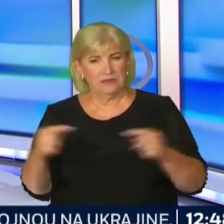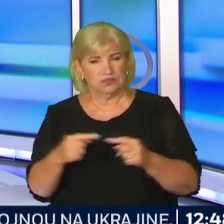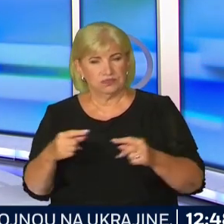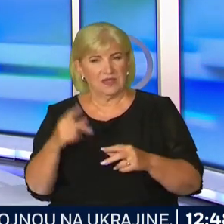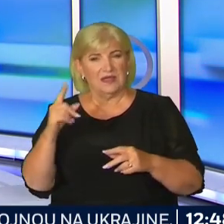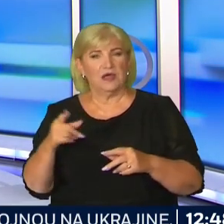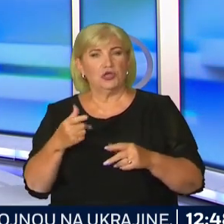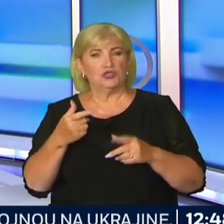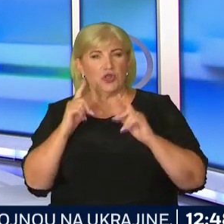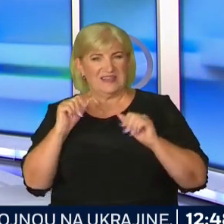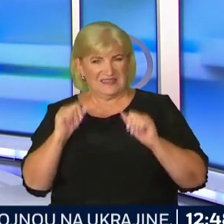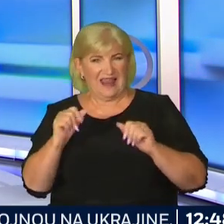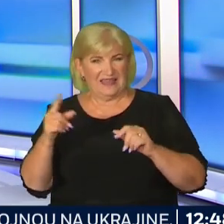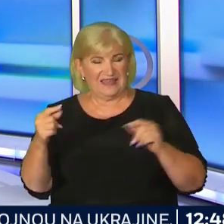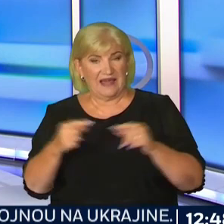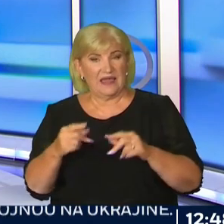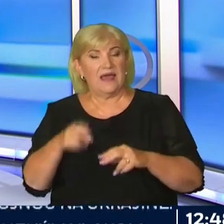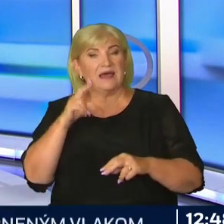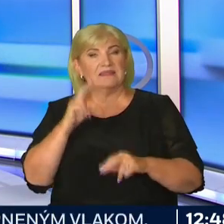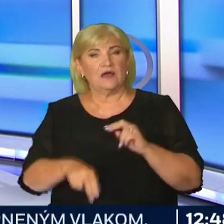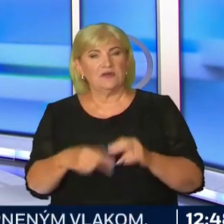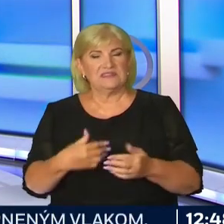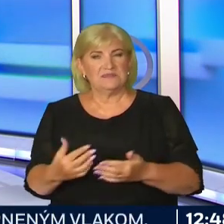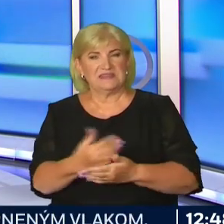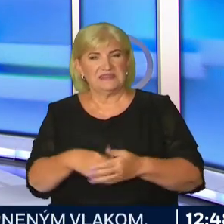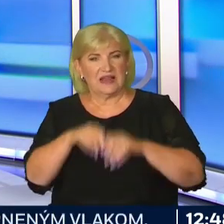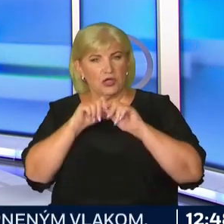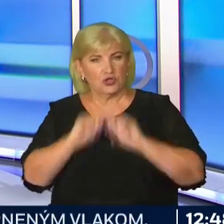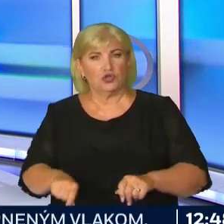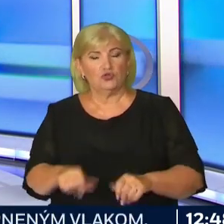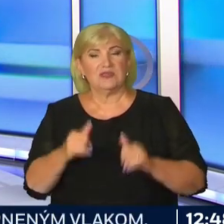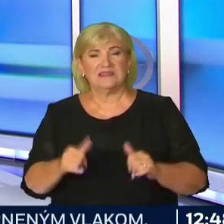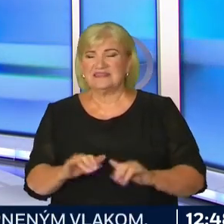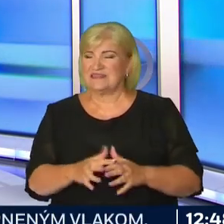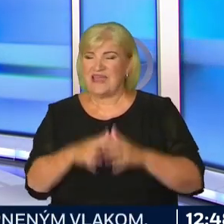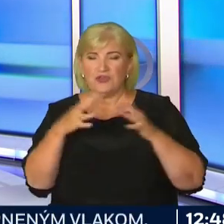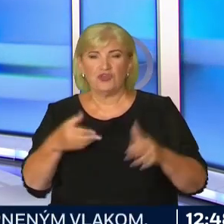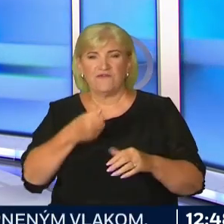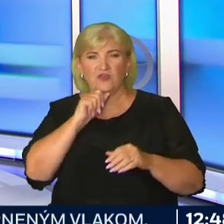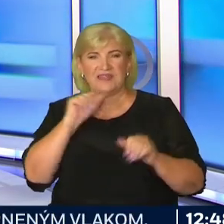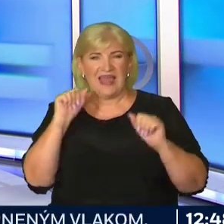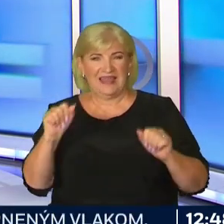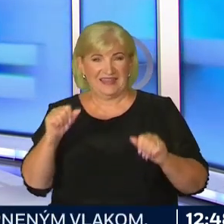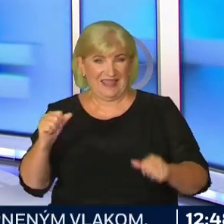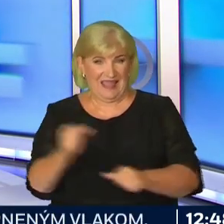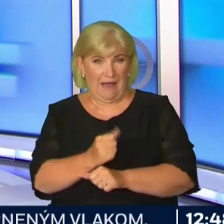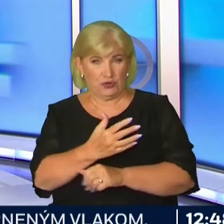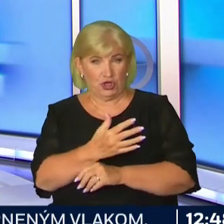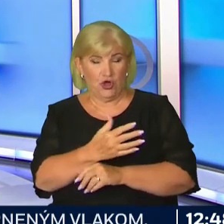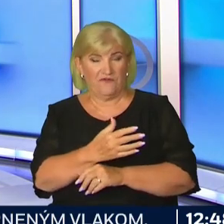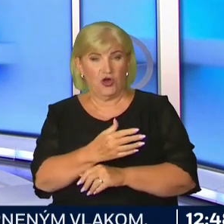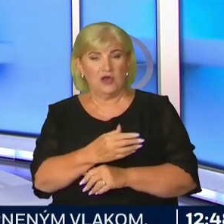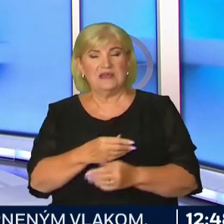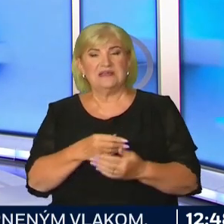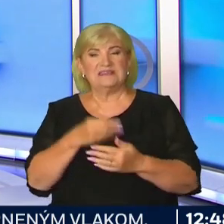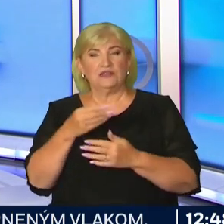so slovenskými elektrárňami a na konci dňa sme získali rozhodnutie, že dnes najväčšia vodná elektráreň, obrovská, Gabčíkovo, sa dostala